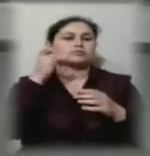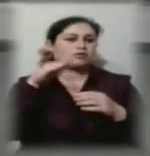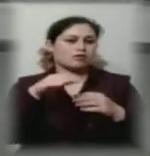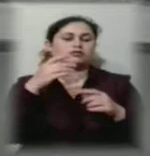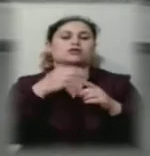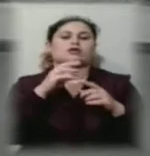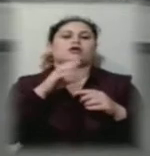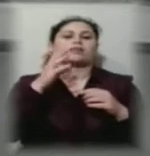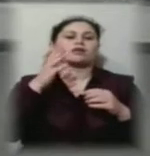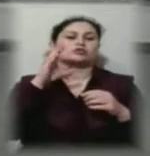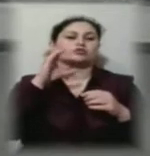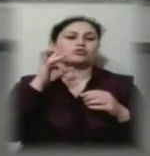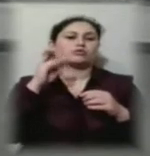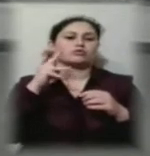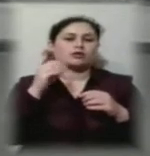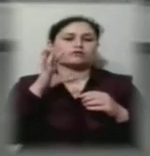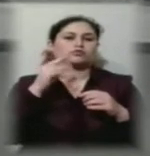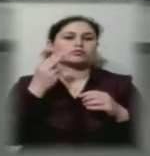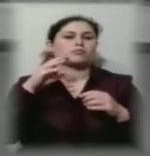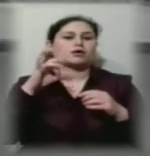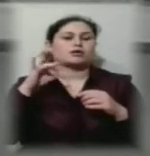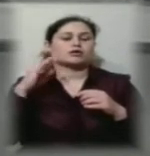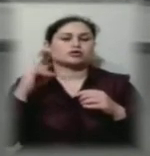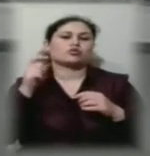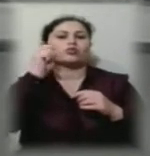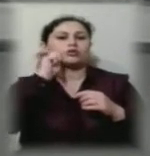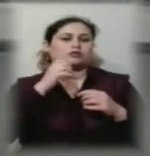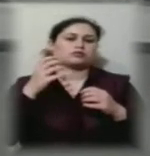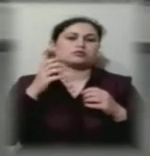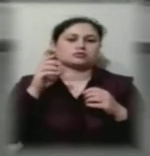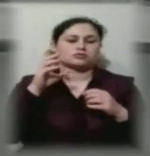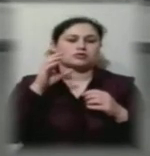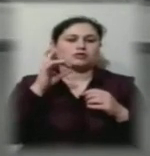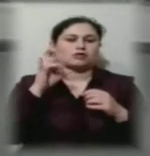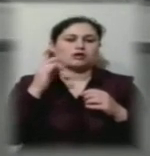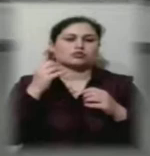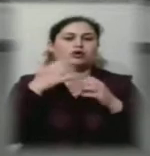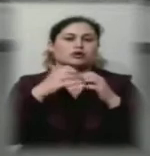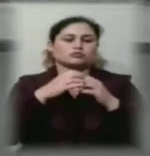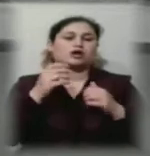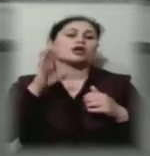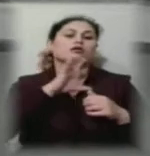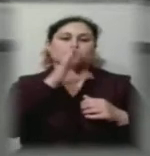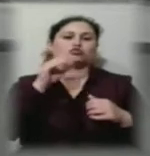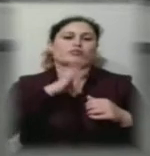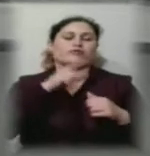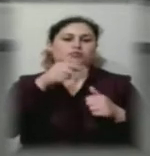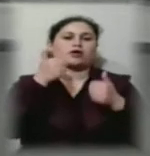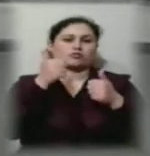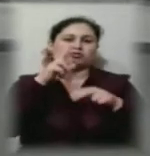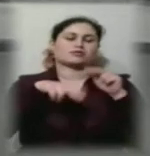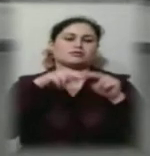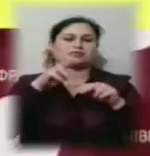сторінках, у соціальних мережах. Слухайте українське радіо Херсон і зберігайте позитивний погляд на речі попро все.